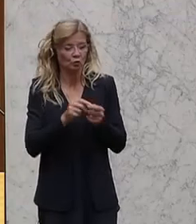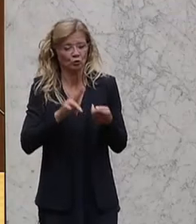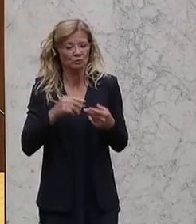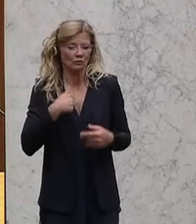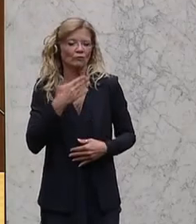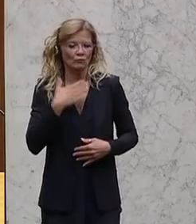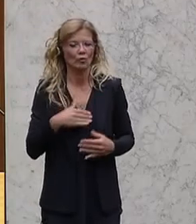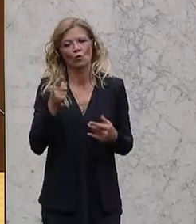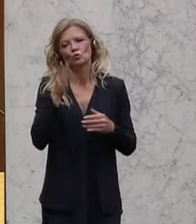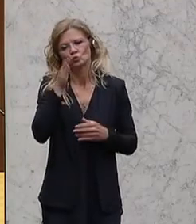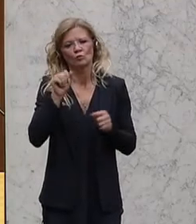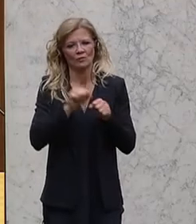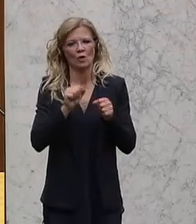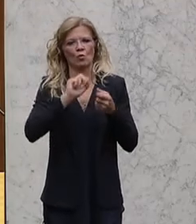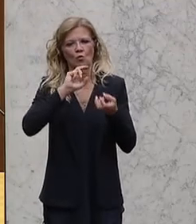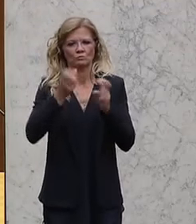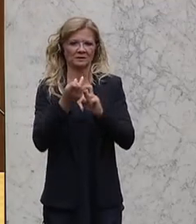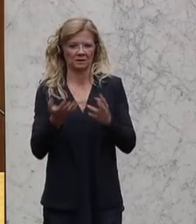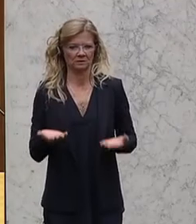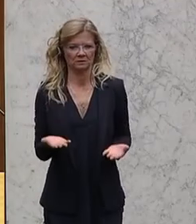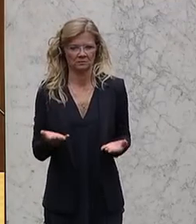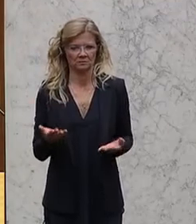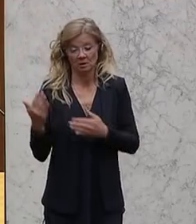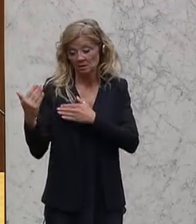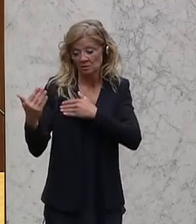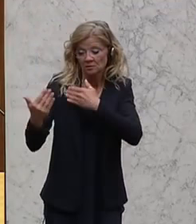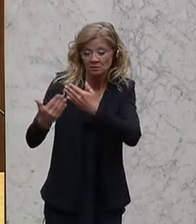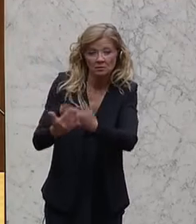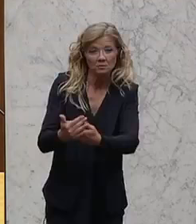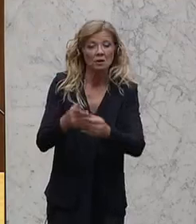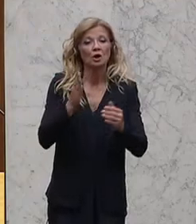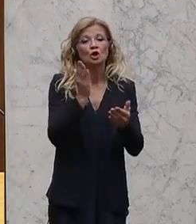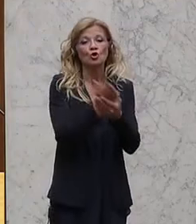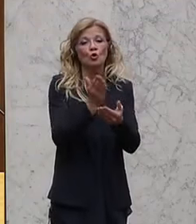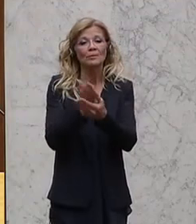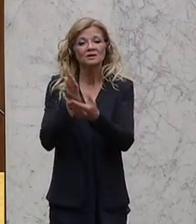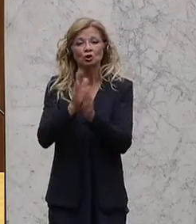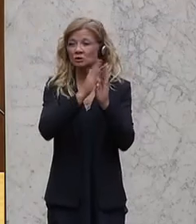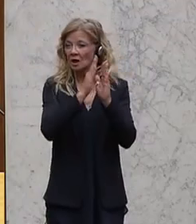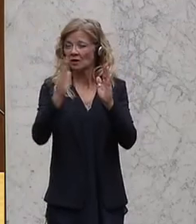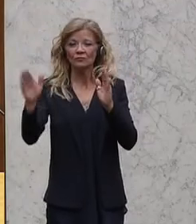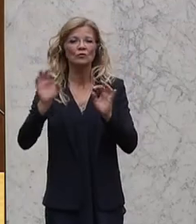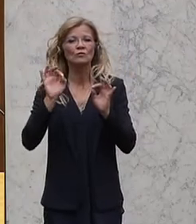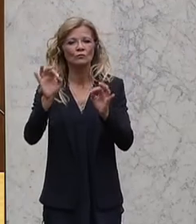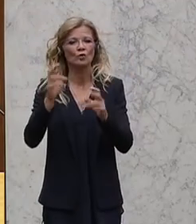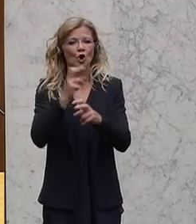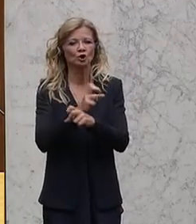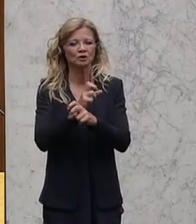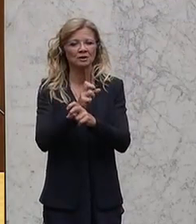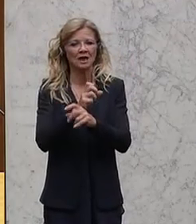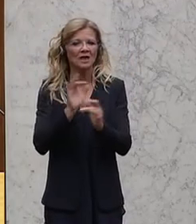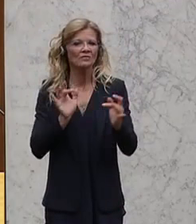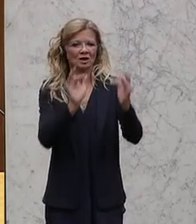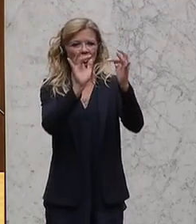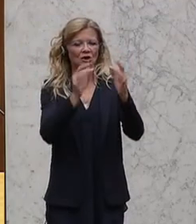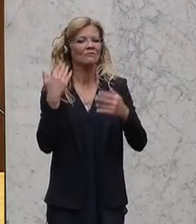umgesetzt wird. Bislang hat das Dokumentationsarchiv des österreichischen Widerstands solche Module